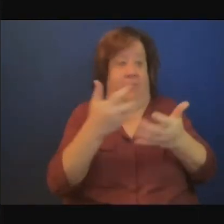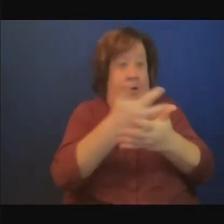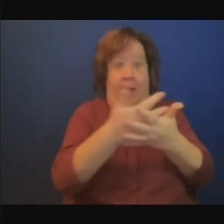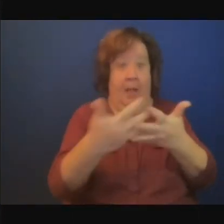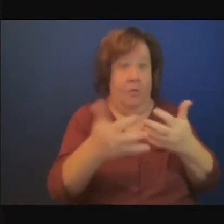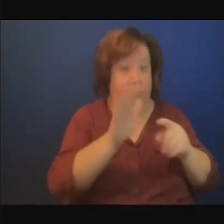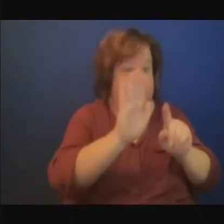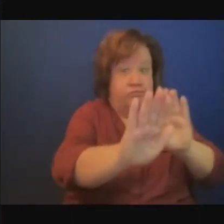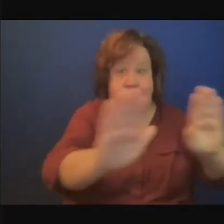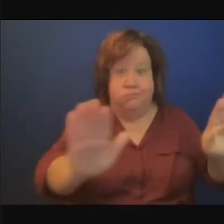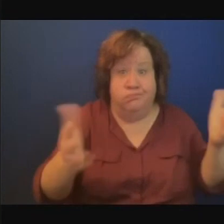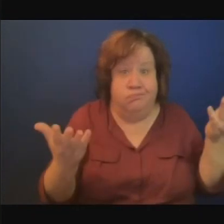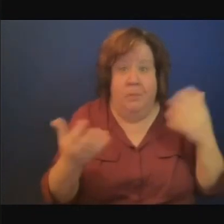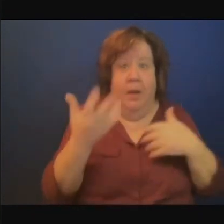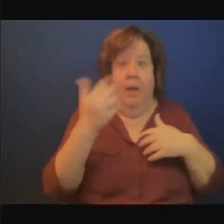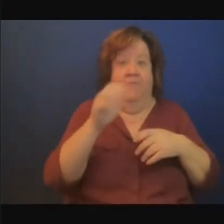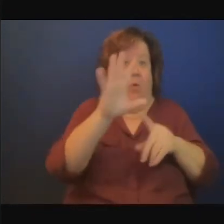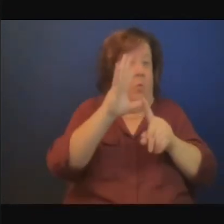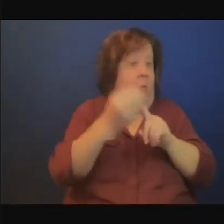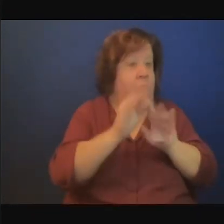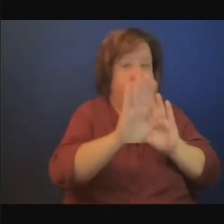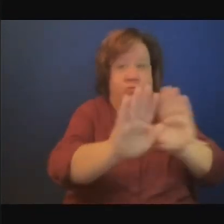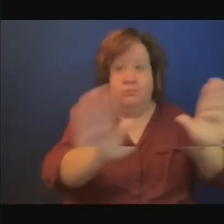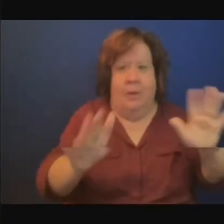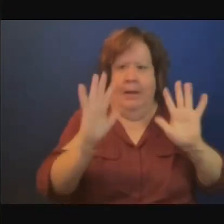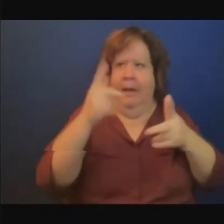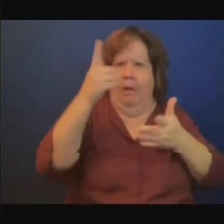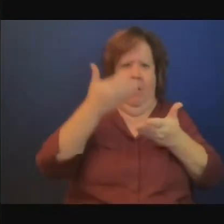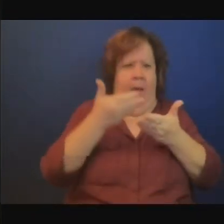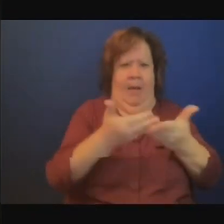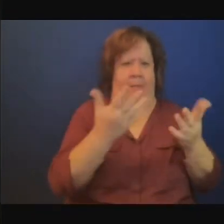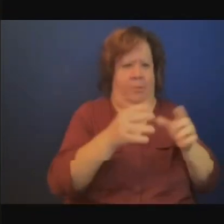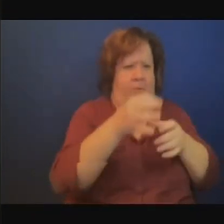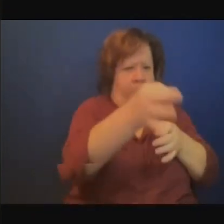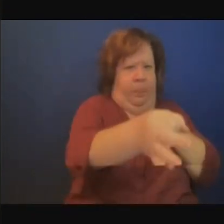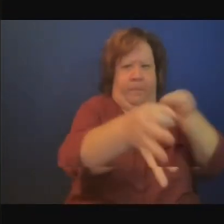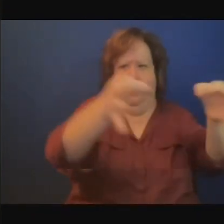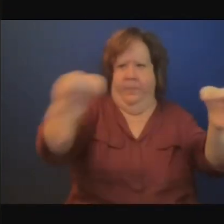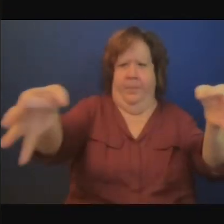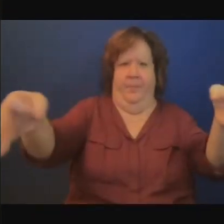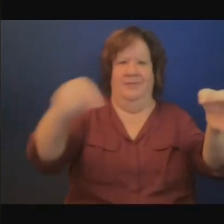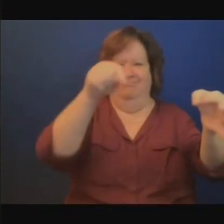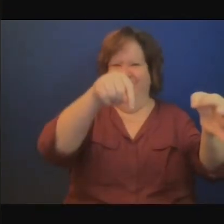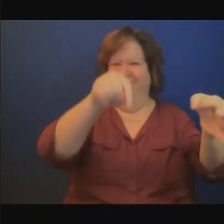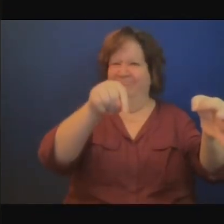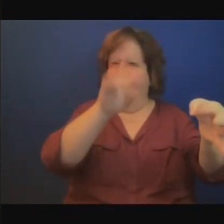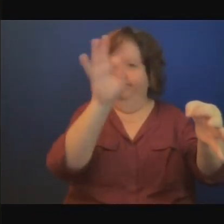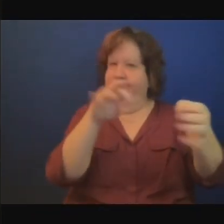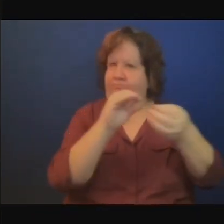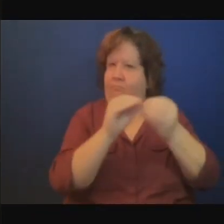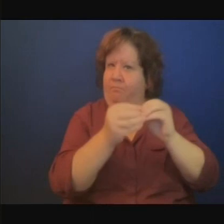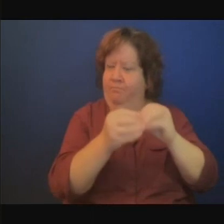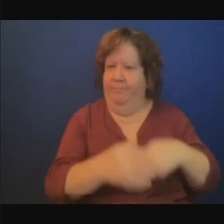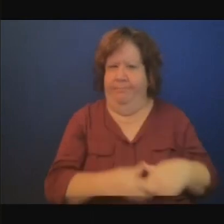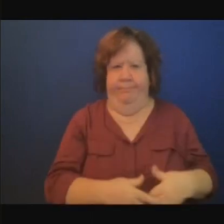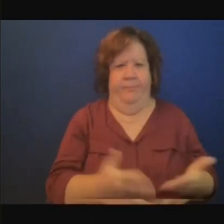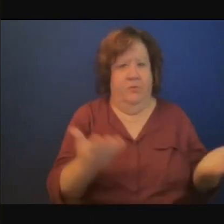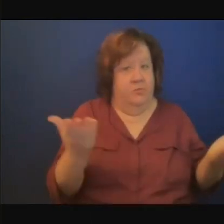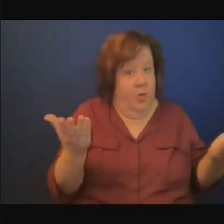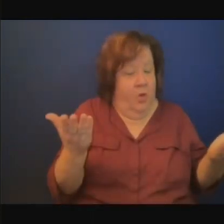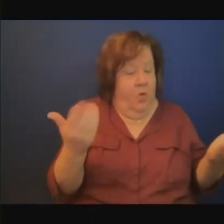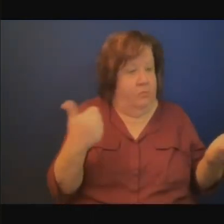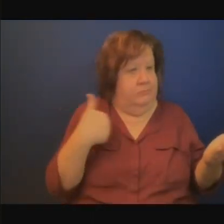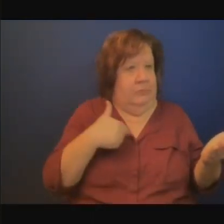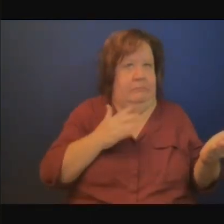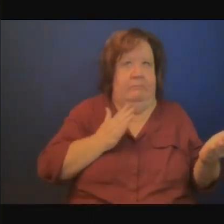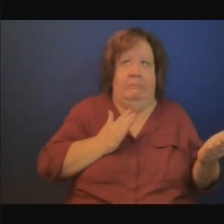nécessaire quelle est donc la solution si nous prenons ces choses au sérieux nous devons pouvoir aussi